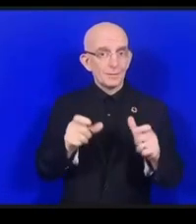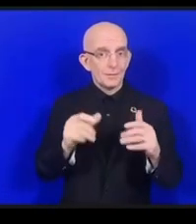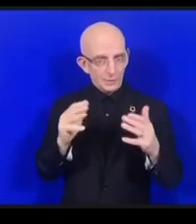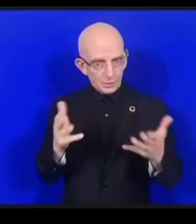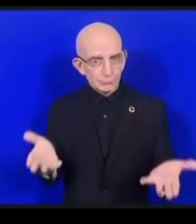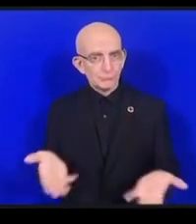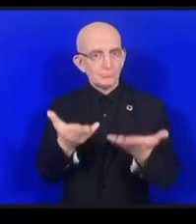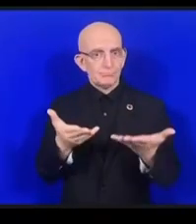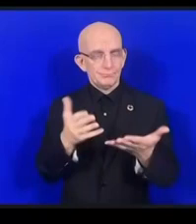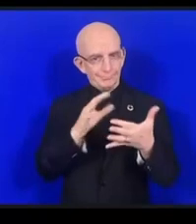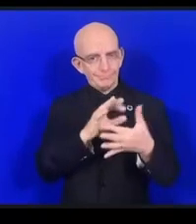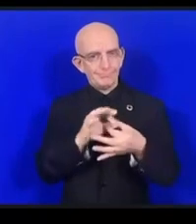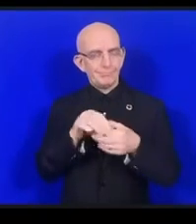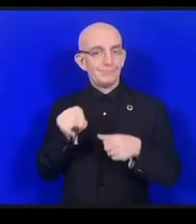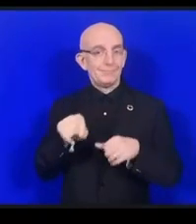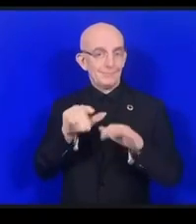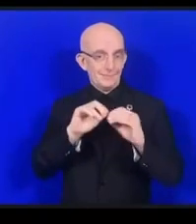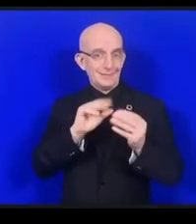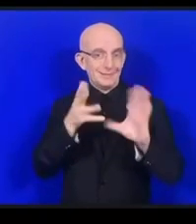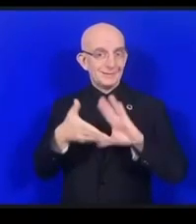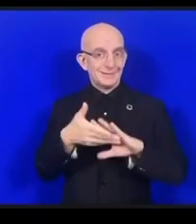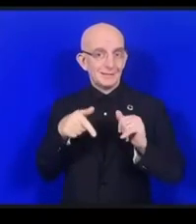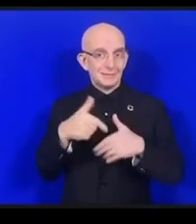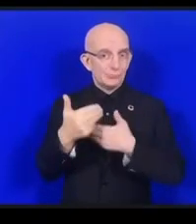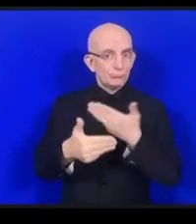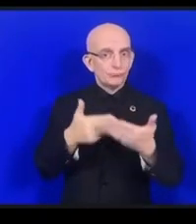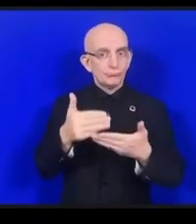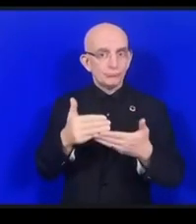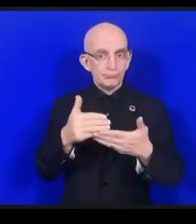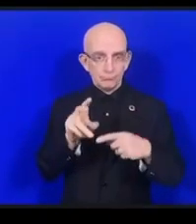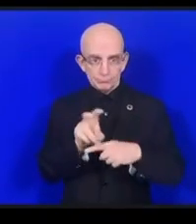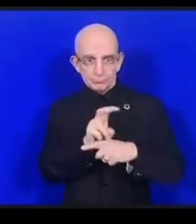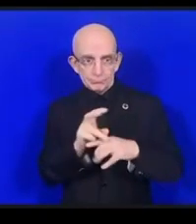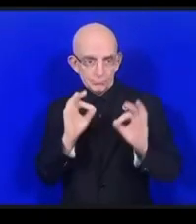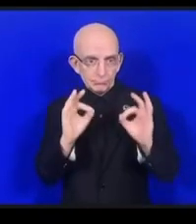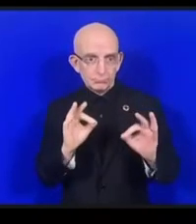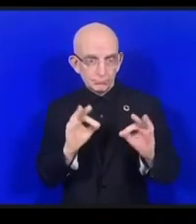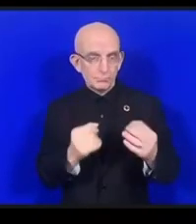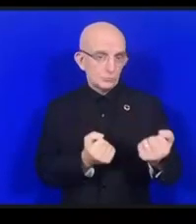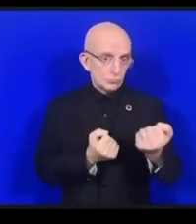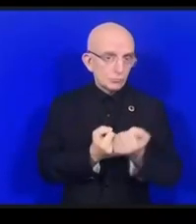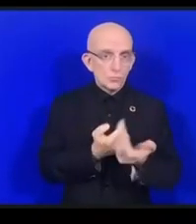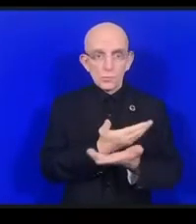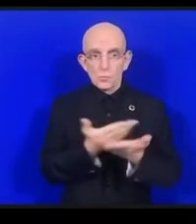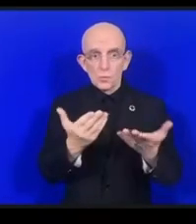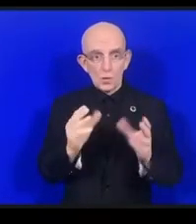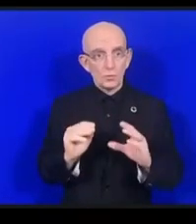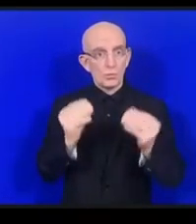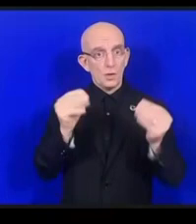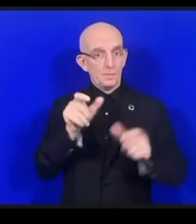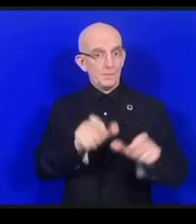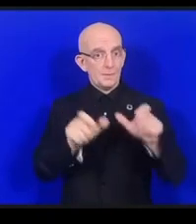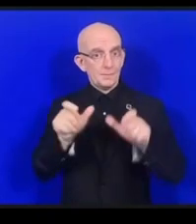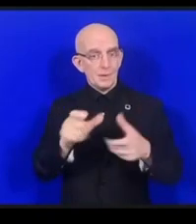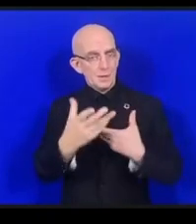そして若い人たちをサポートして関与してもらって参加をしてもらうというのをインターネット